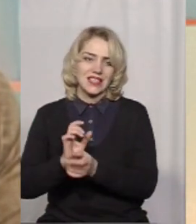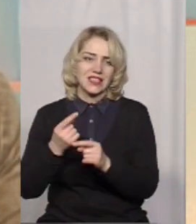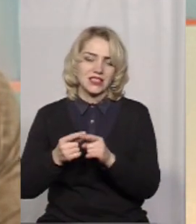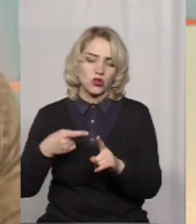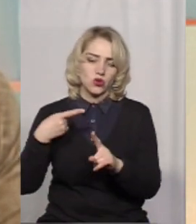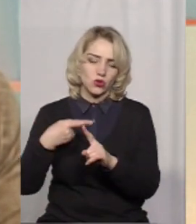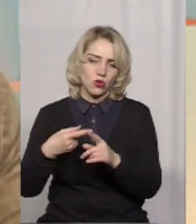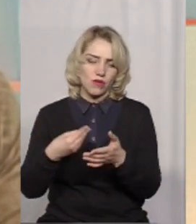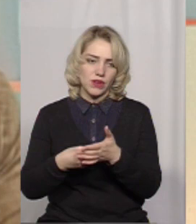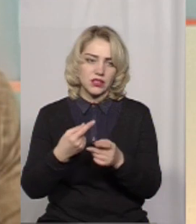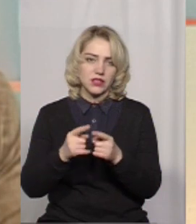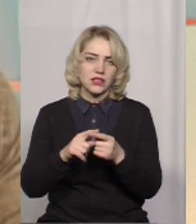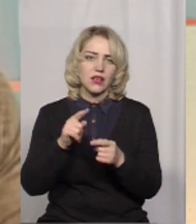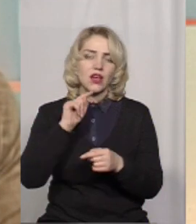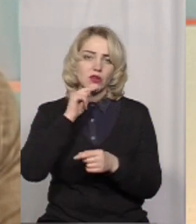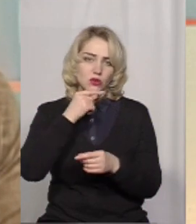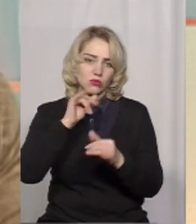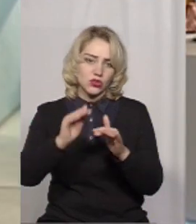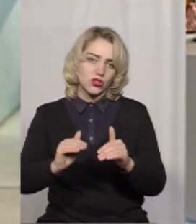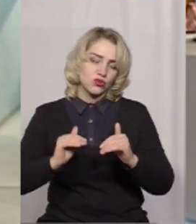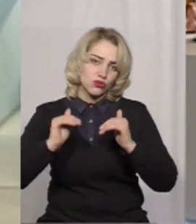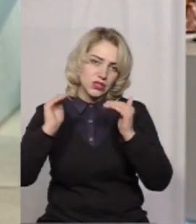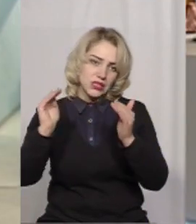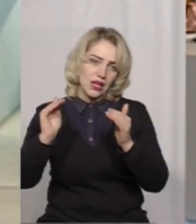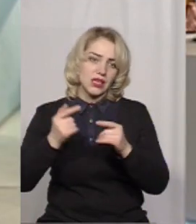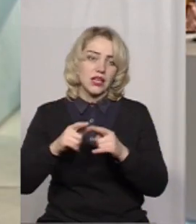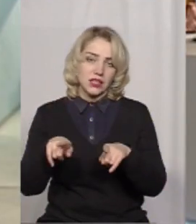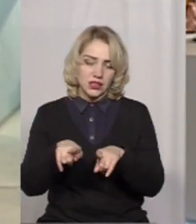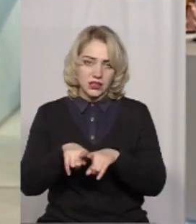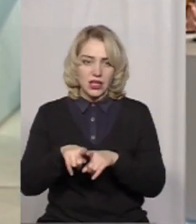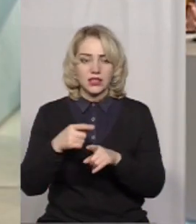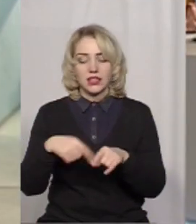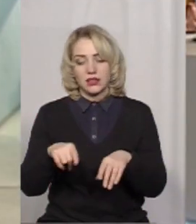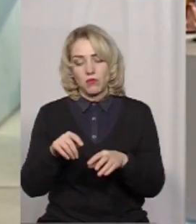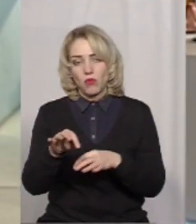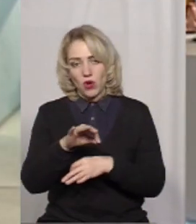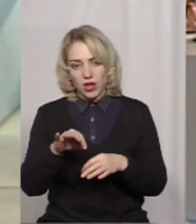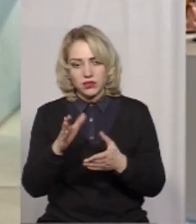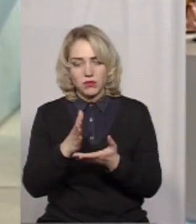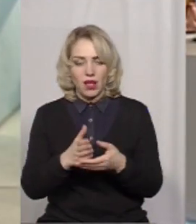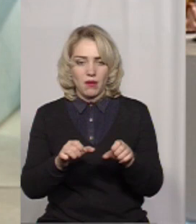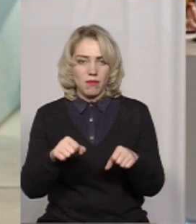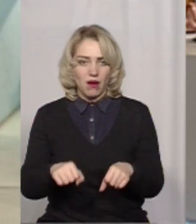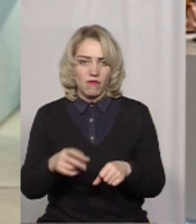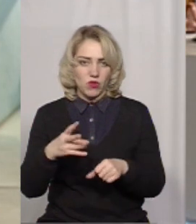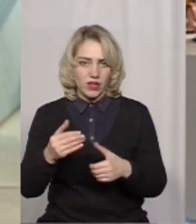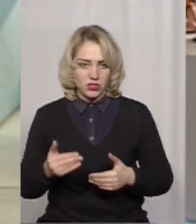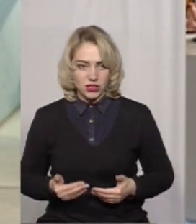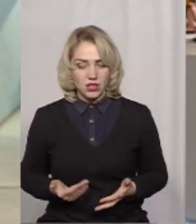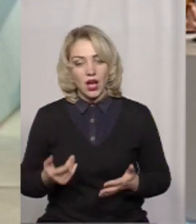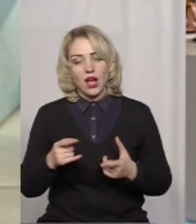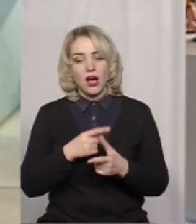вартість – це їхнє економічне зростання, це їхня гідна праця і економічне зростання. І таким чином такий проєкт має право на життя. Або, наприклад,